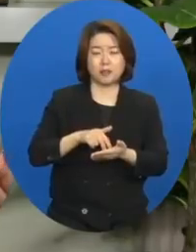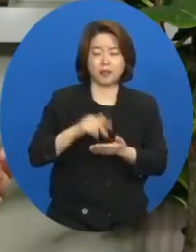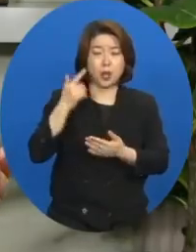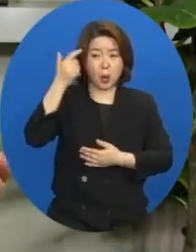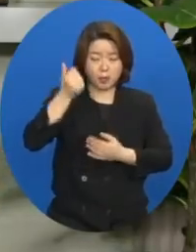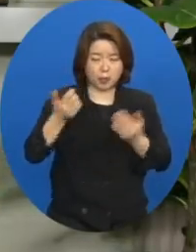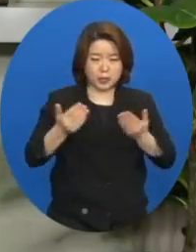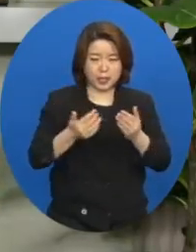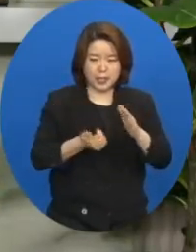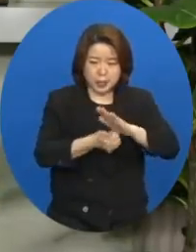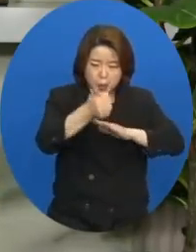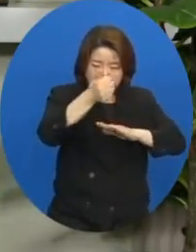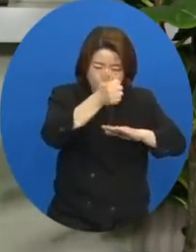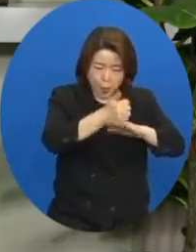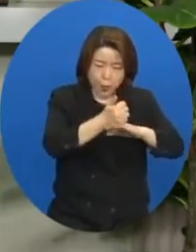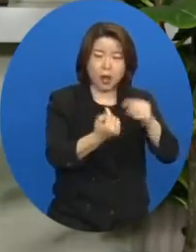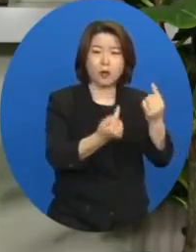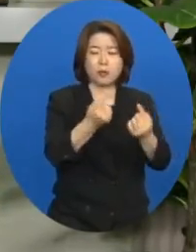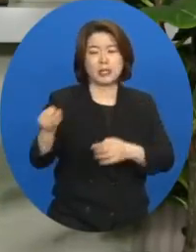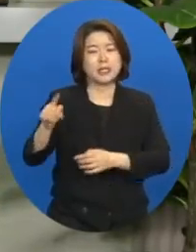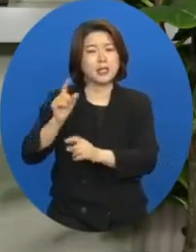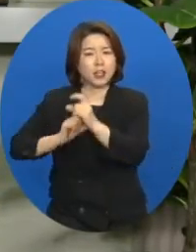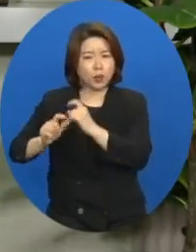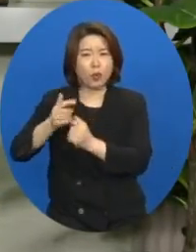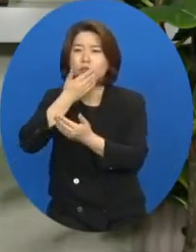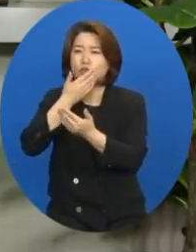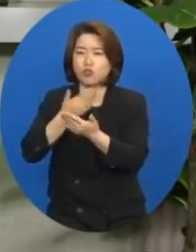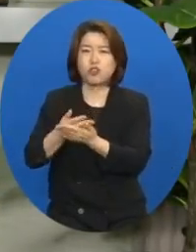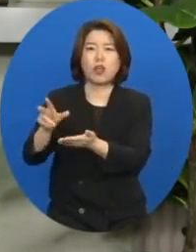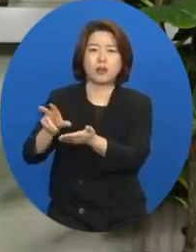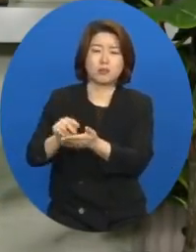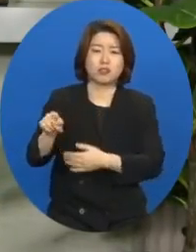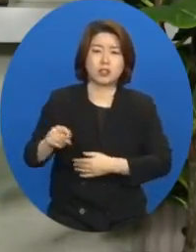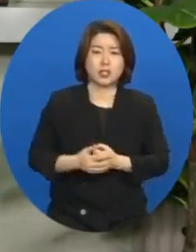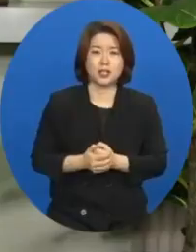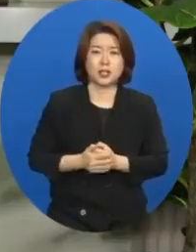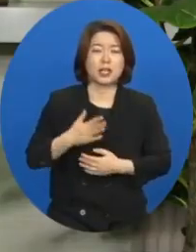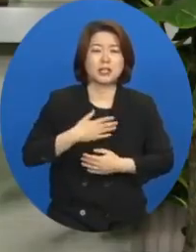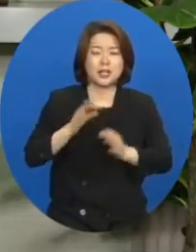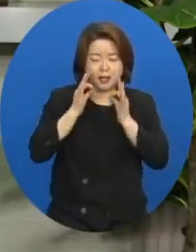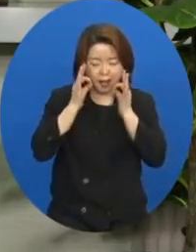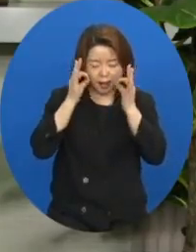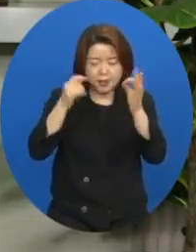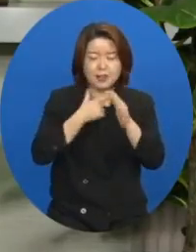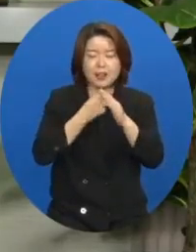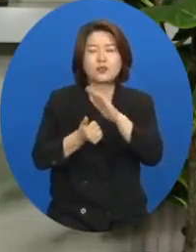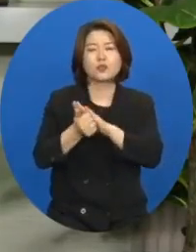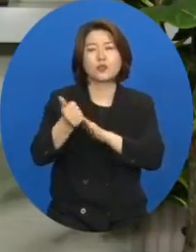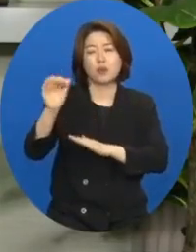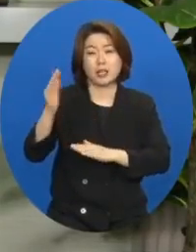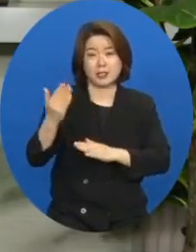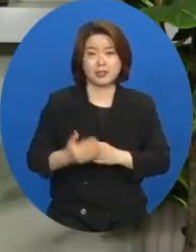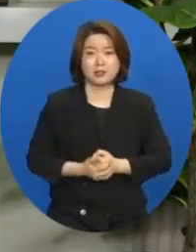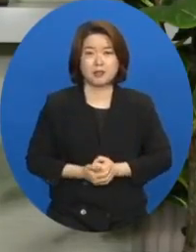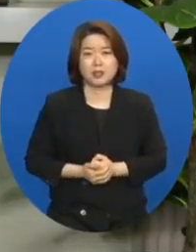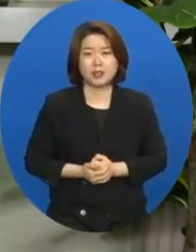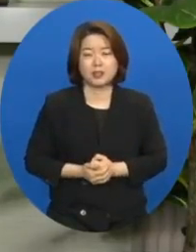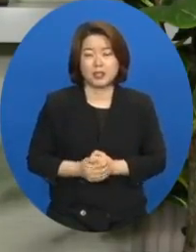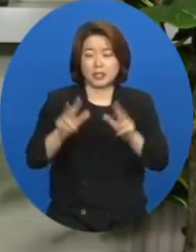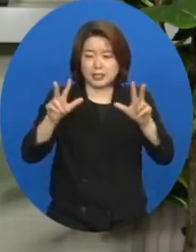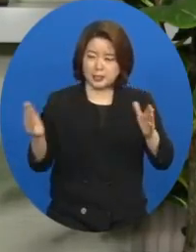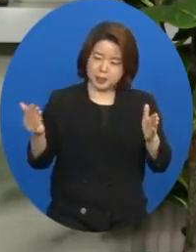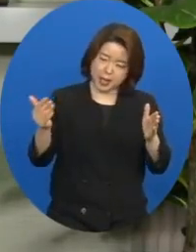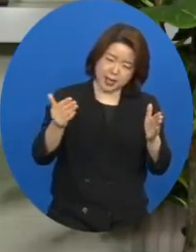성공적으로 하는 것보다 더 중요한 문제입니다. 그것이 저의 간절한 소원입니다. 제가 지금까지